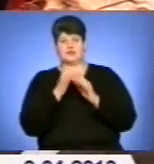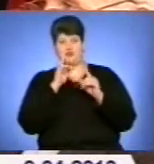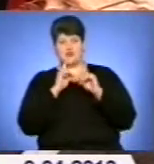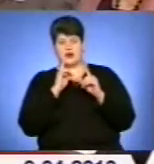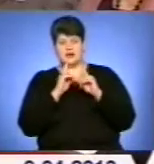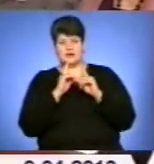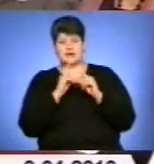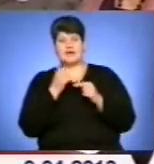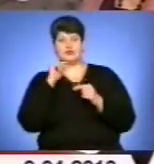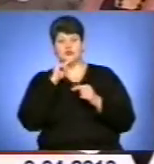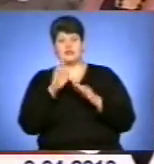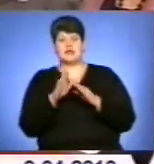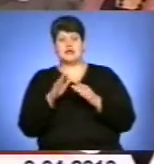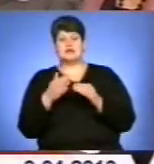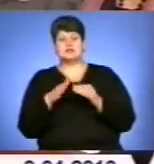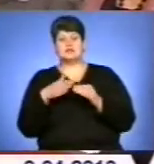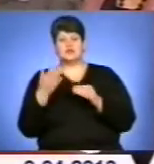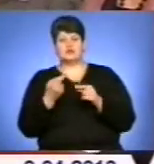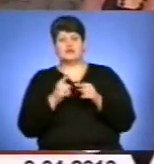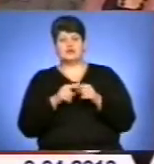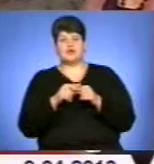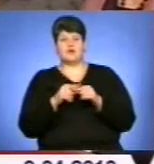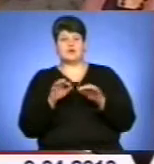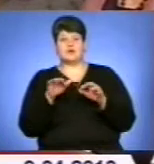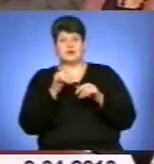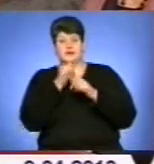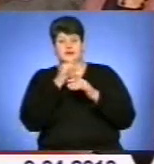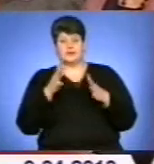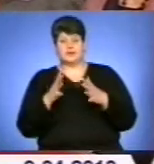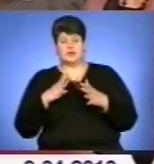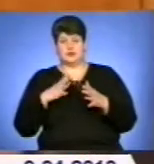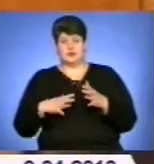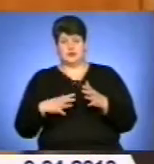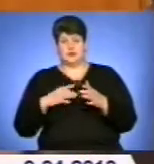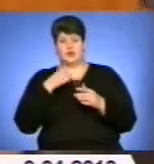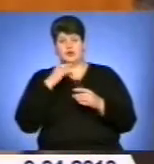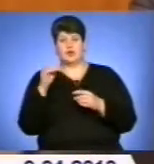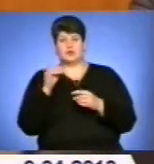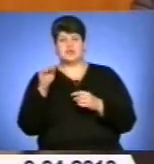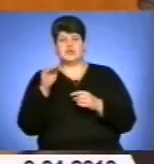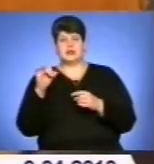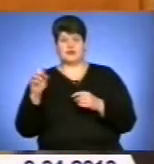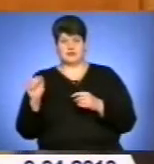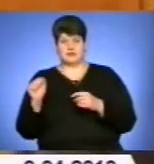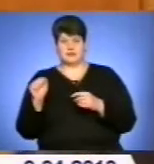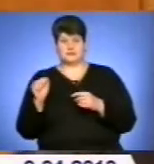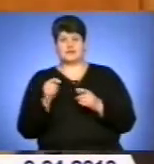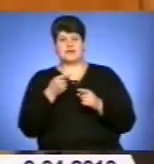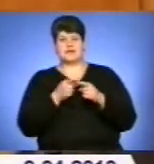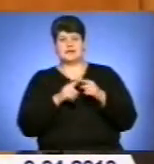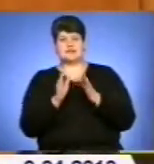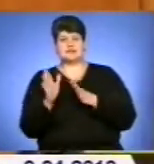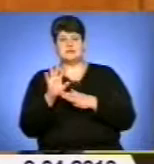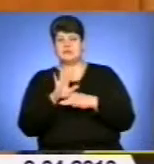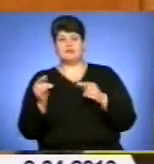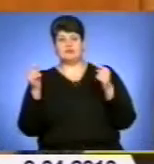Економічна сторона такого явища не витримує ніякої критики, каже Юрій Желіховський. Існуюча система не відповідає потребам